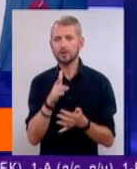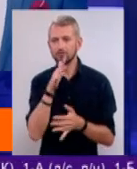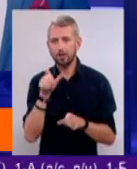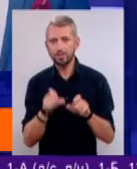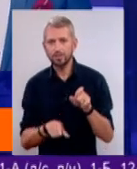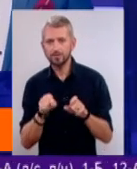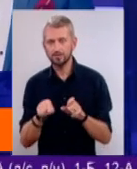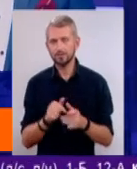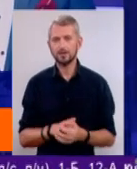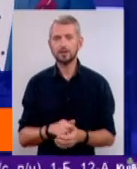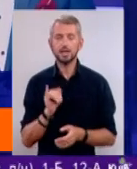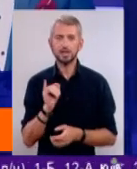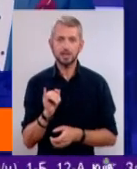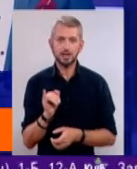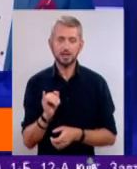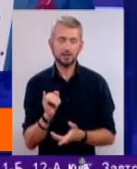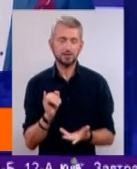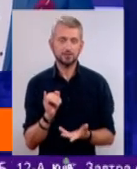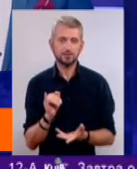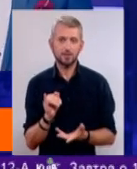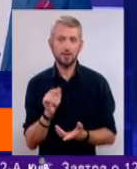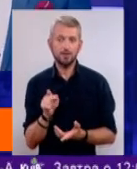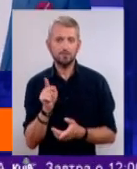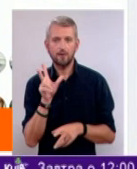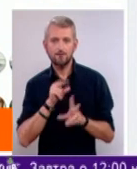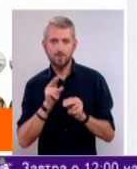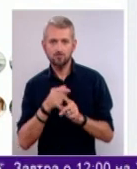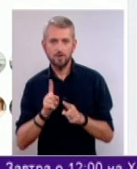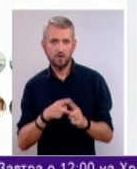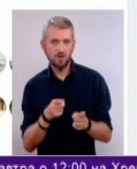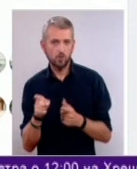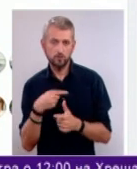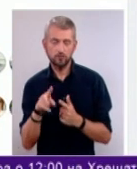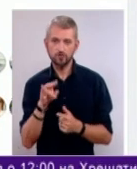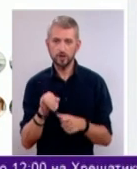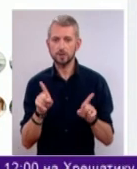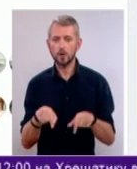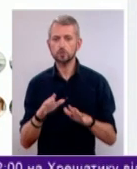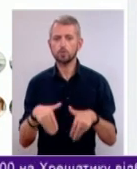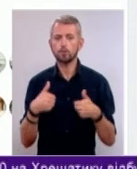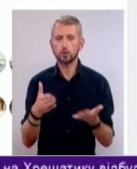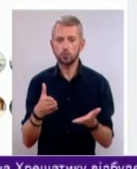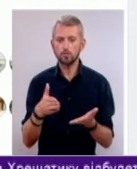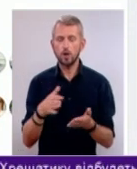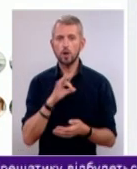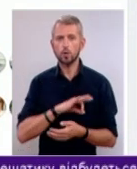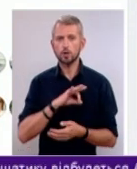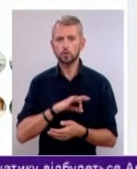перебувають і, власне, чи вважаєте ви це загрозливе? Також пропонуємо користувачам